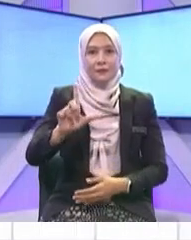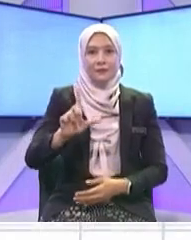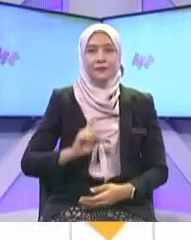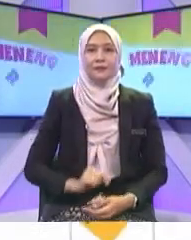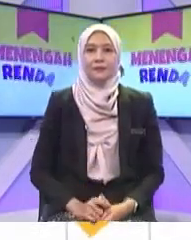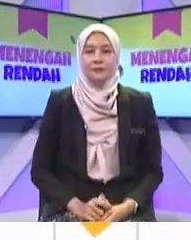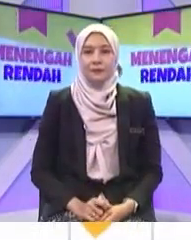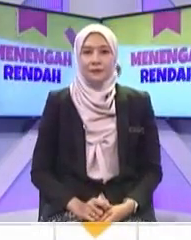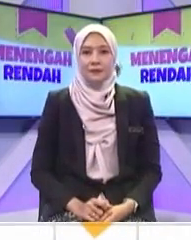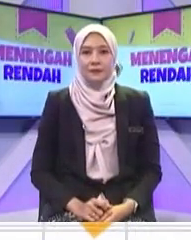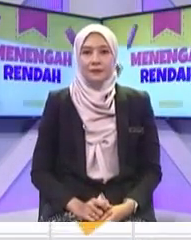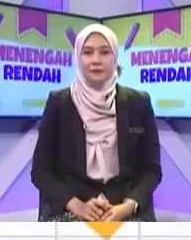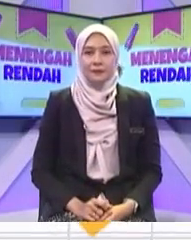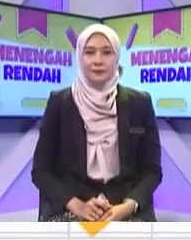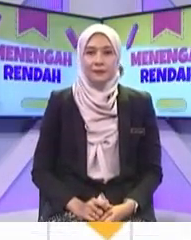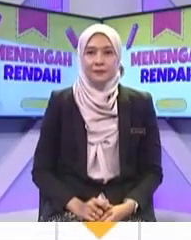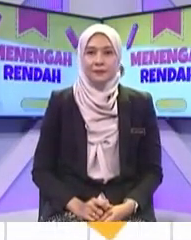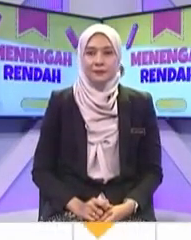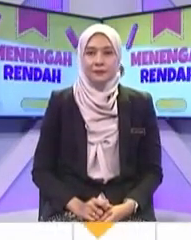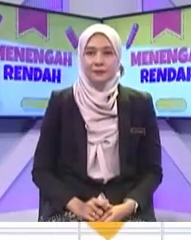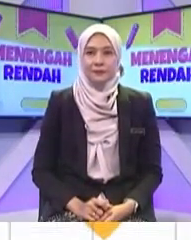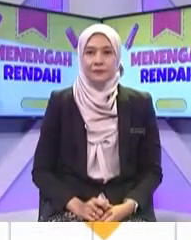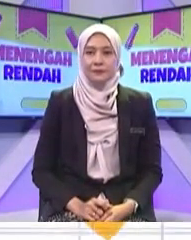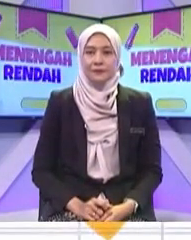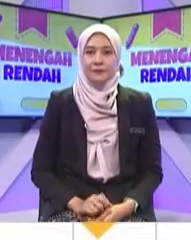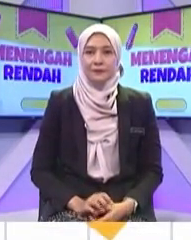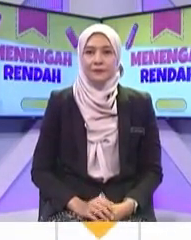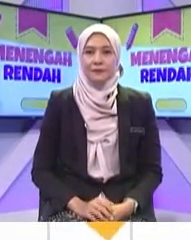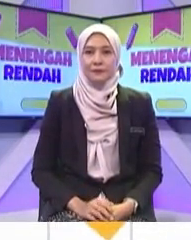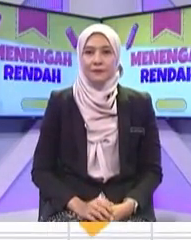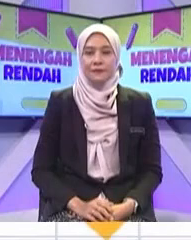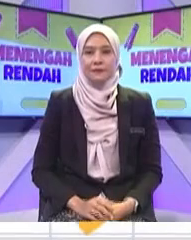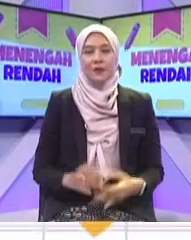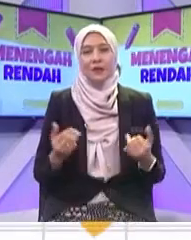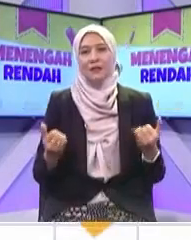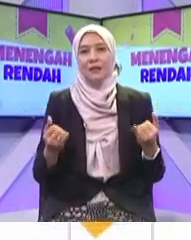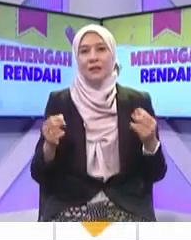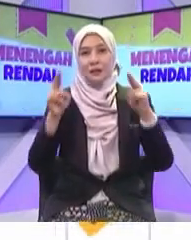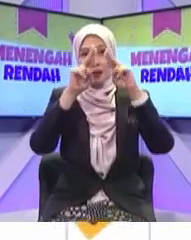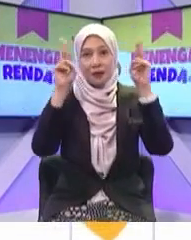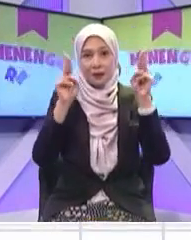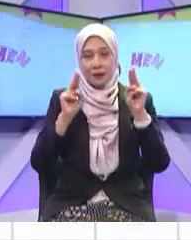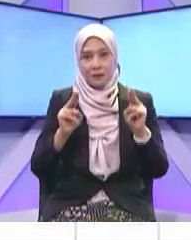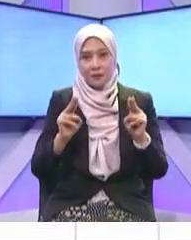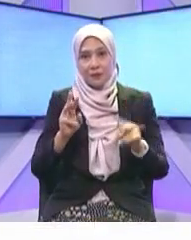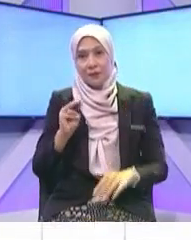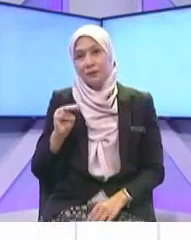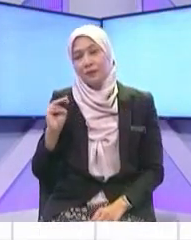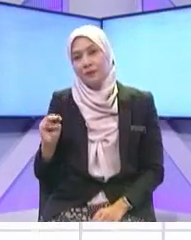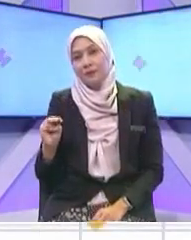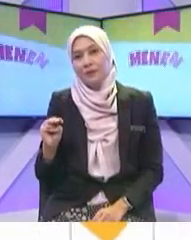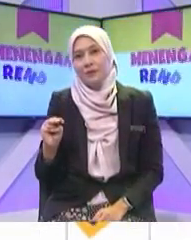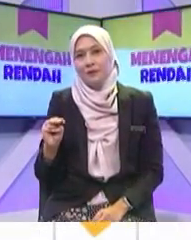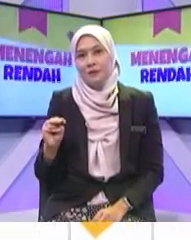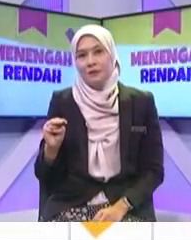telekomunikasi Di Malaysia Kita nak Uji lagi Murid-murid Selepas ini Selepas kita